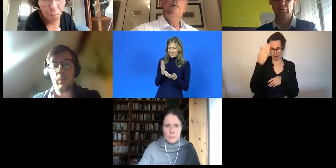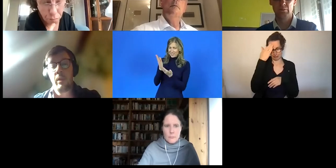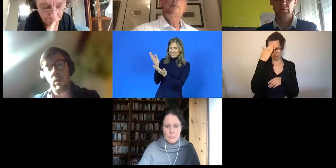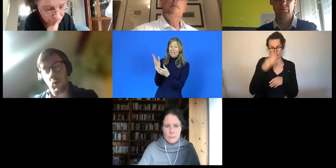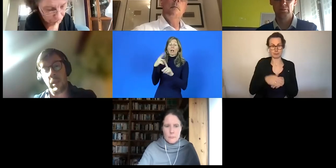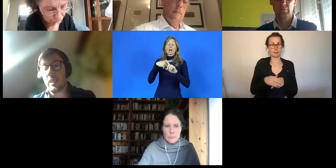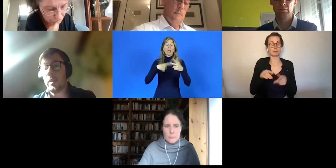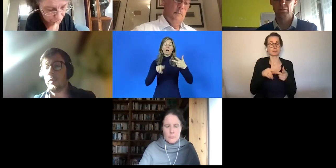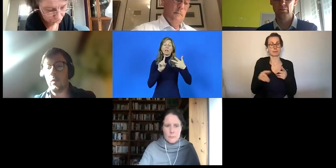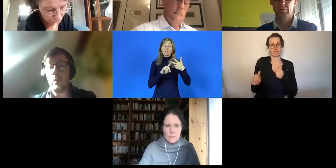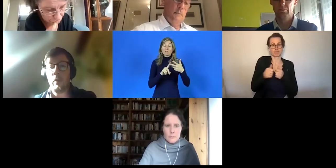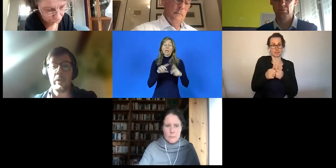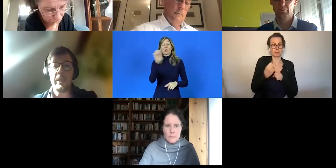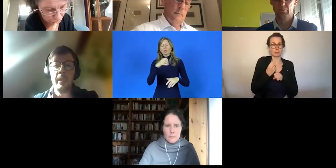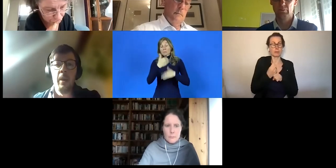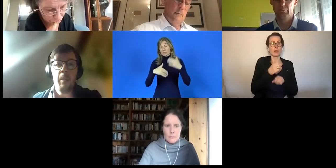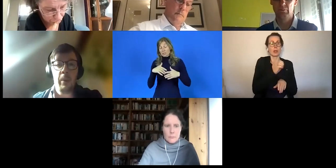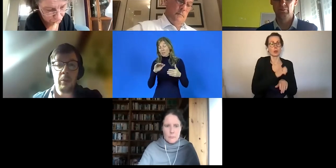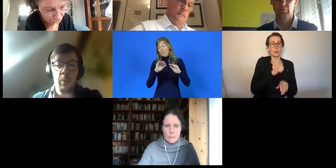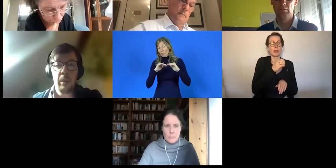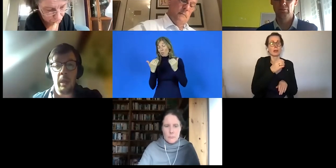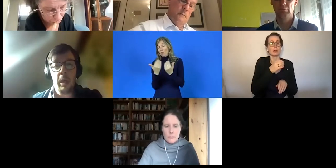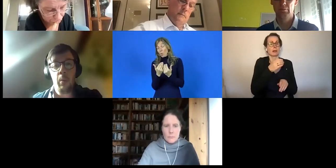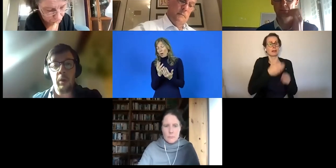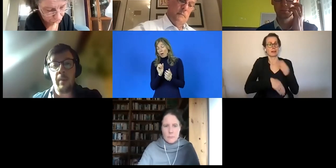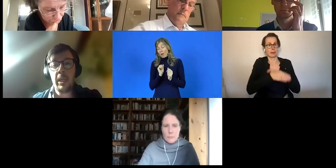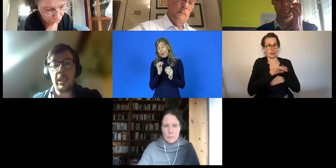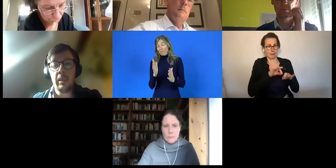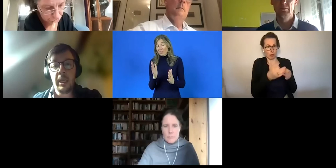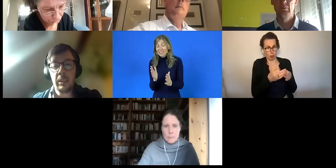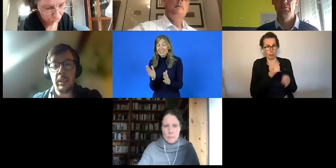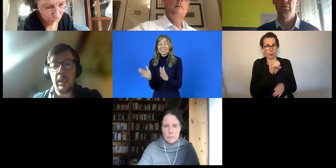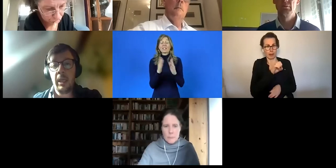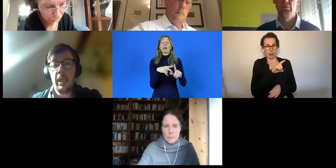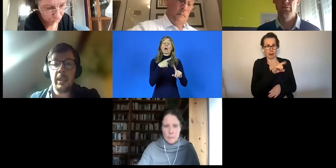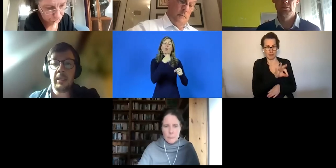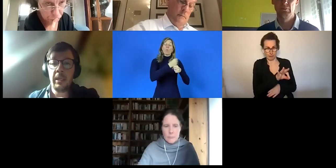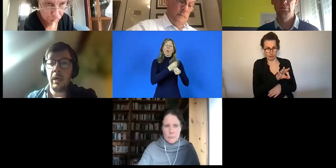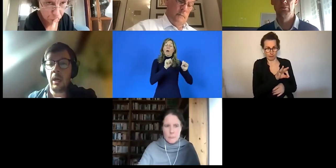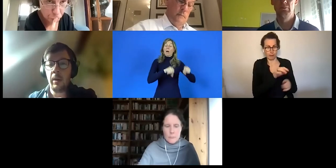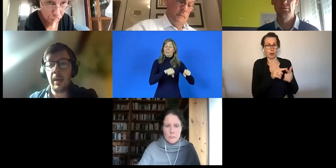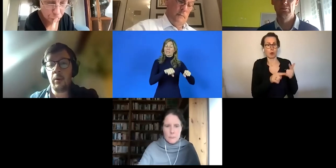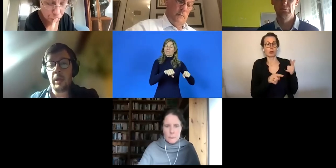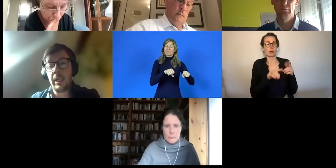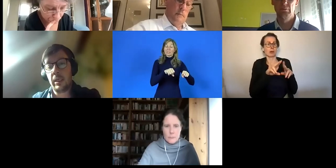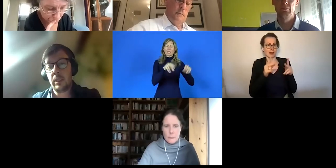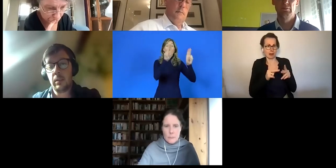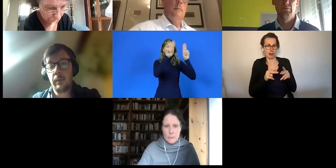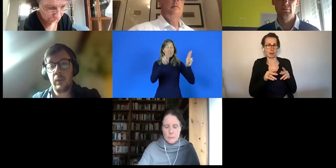Und wir arbeiten auch mit dem Europäischen Behindertenforum natürlich sehr eng zusammen